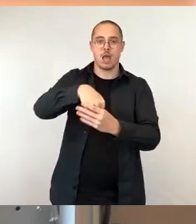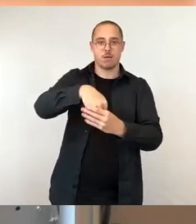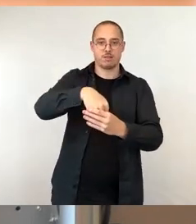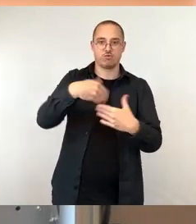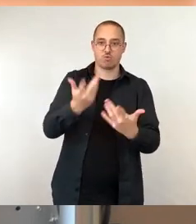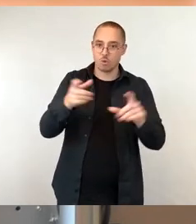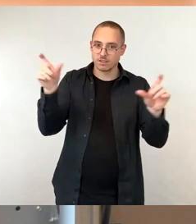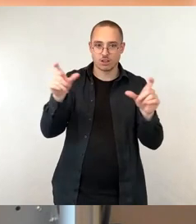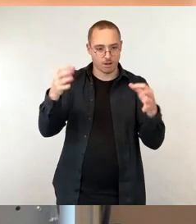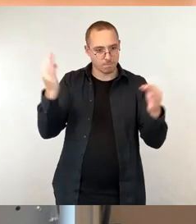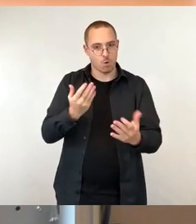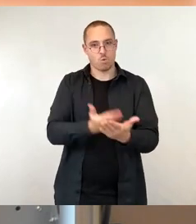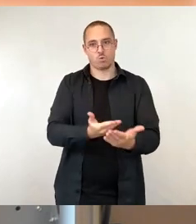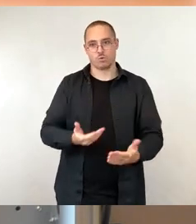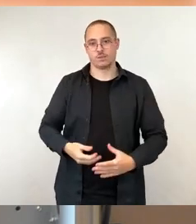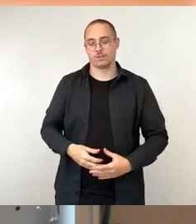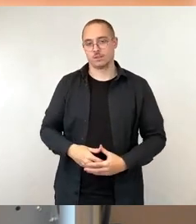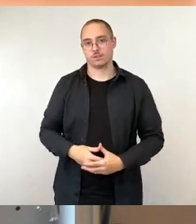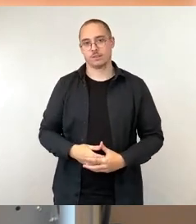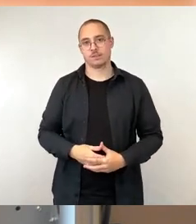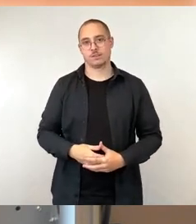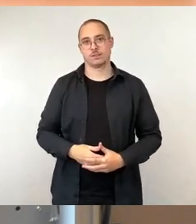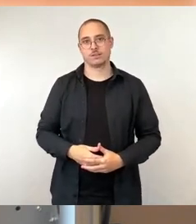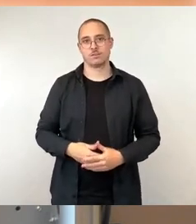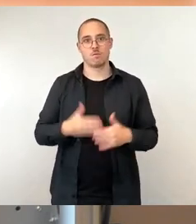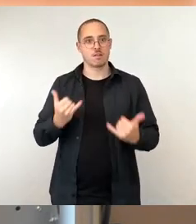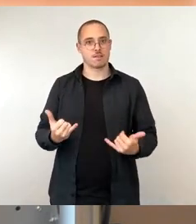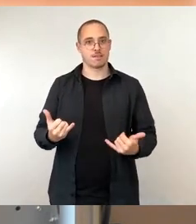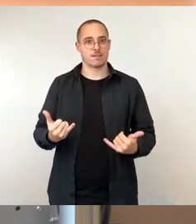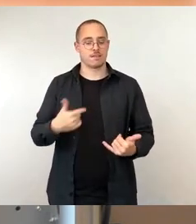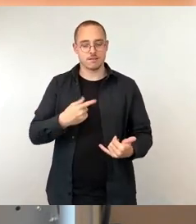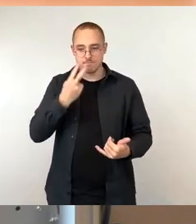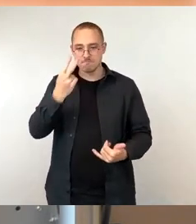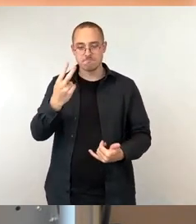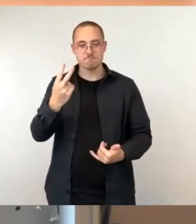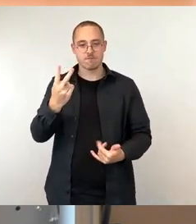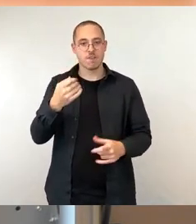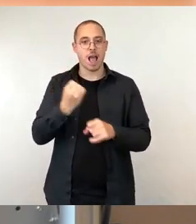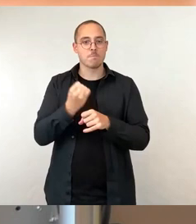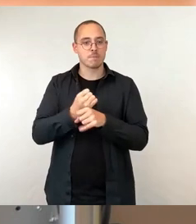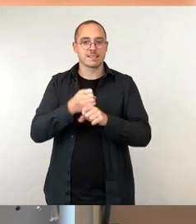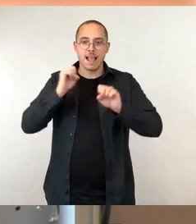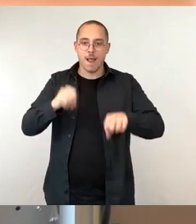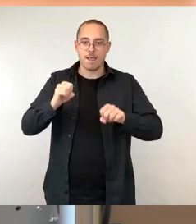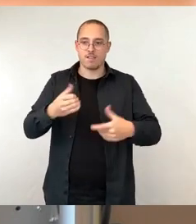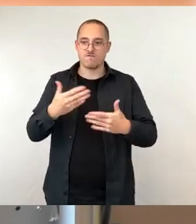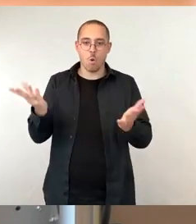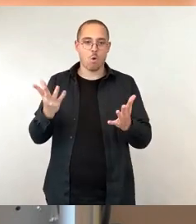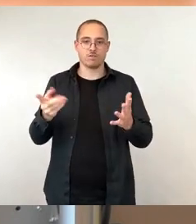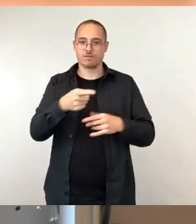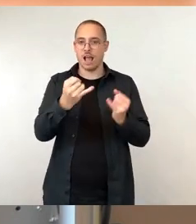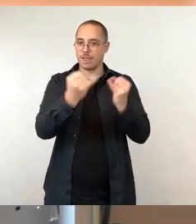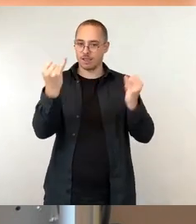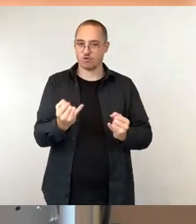glauben, dass gerade Arbeitsgelegenheiten in den Einrichtungen und im Umfeld der Einrichtungen dafür sorgen